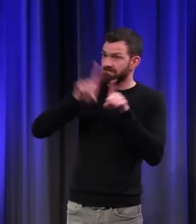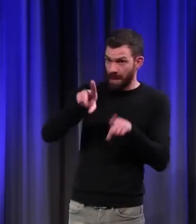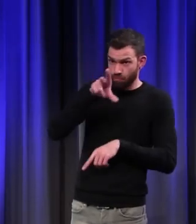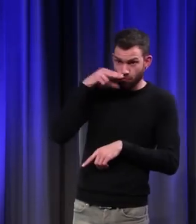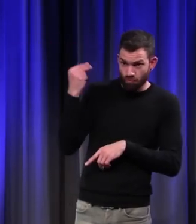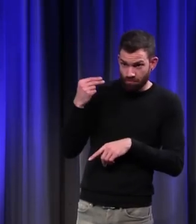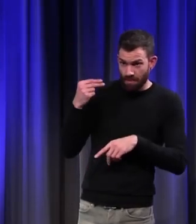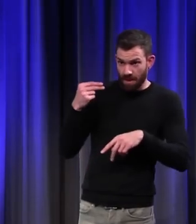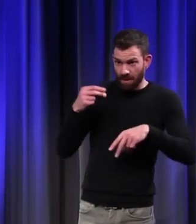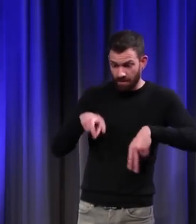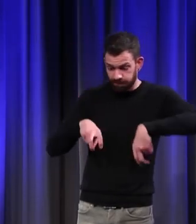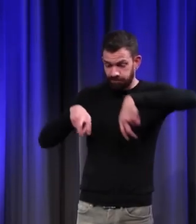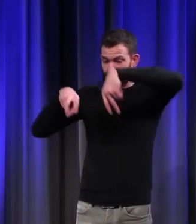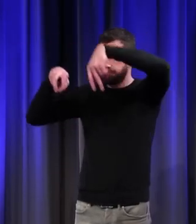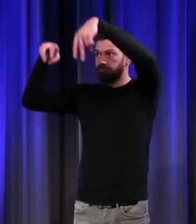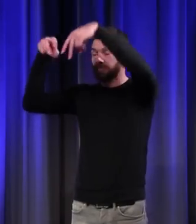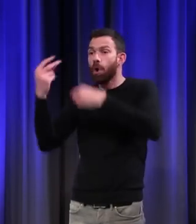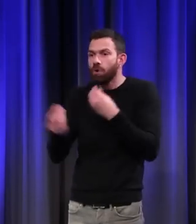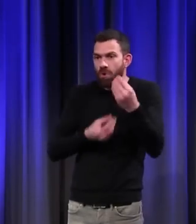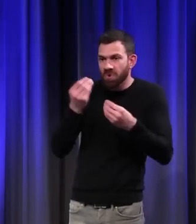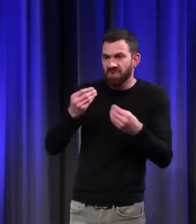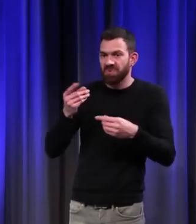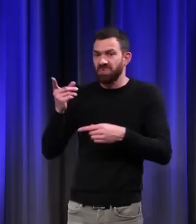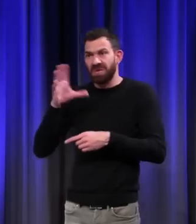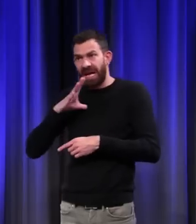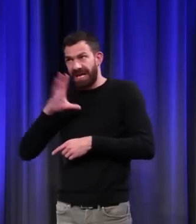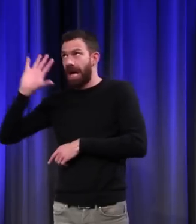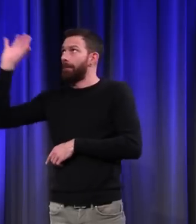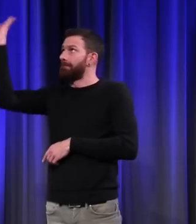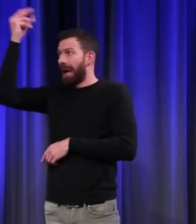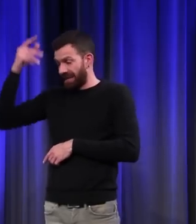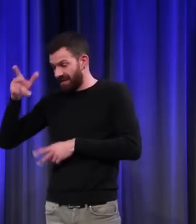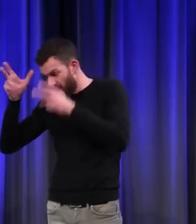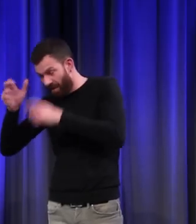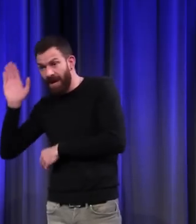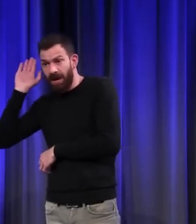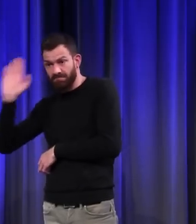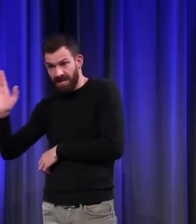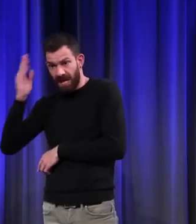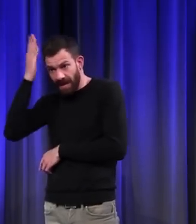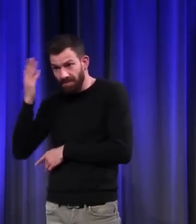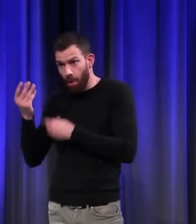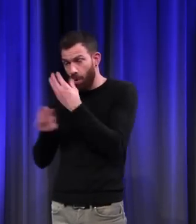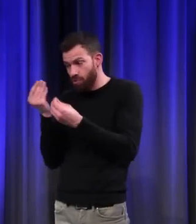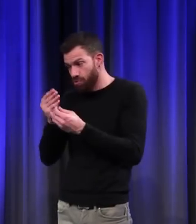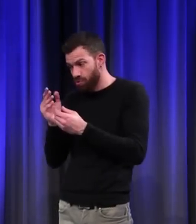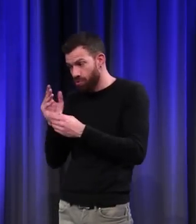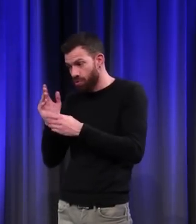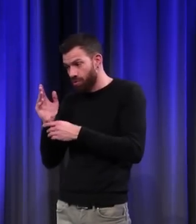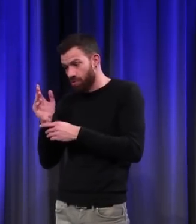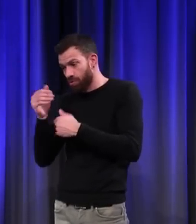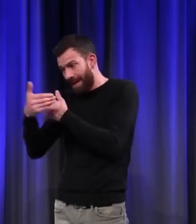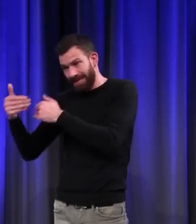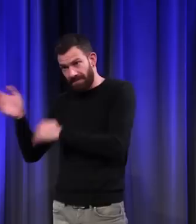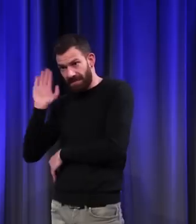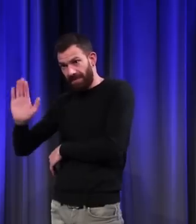les humains ? Ou un enfer et un paradis pour animaux ? Ou pour chaque espèce animale ? À l'Université de Paris,